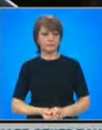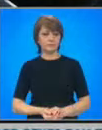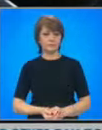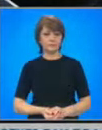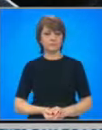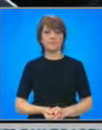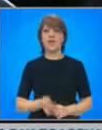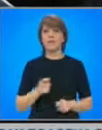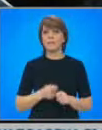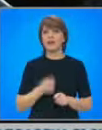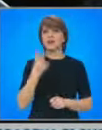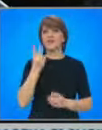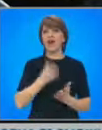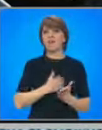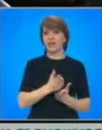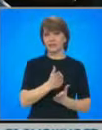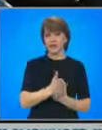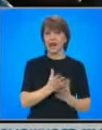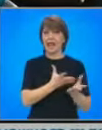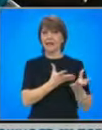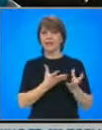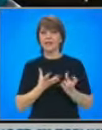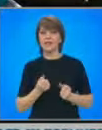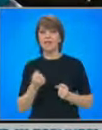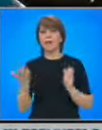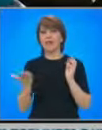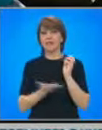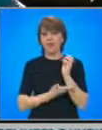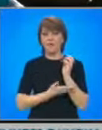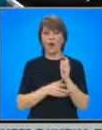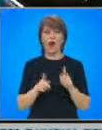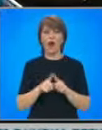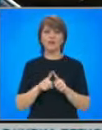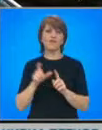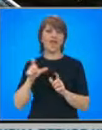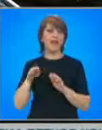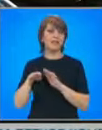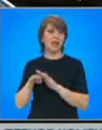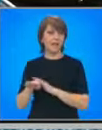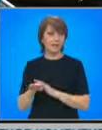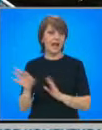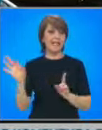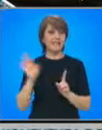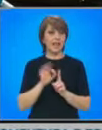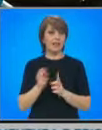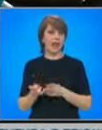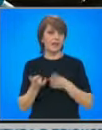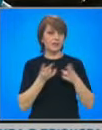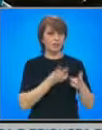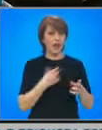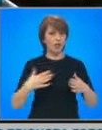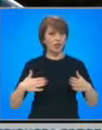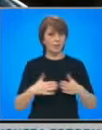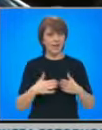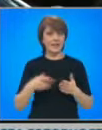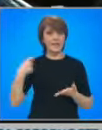Разработени са два варианта. Да вземат дървасината както от складовете, така и да се доставят до домовете им. Като целта на доставката на домовете и тук да се